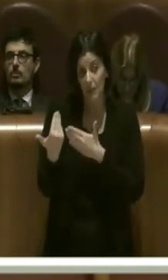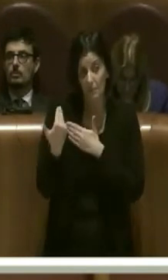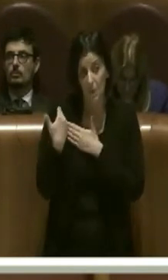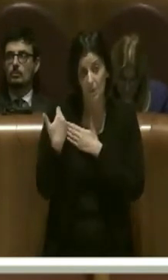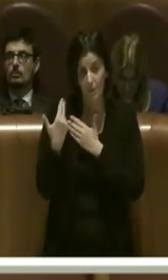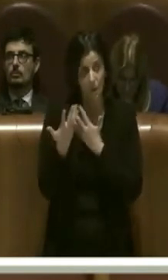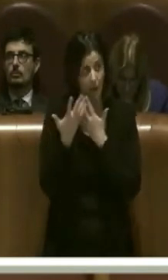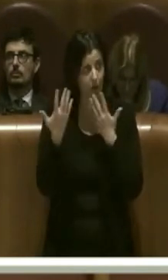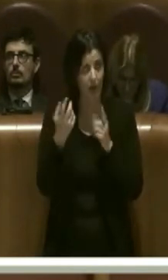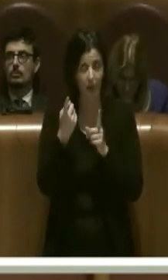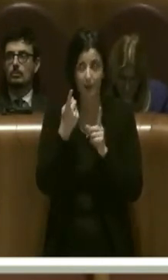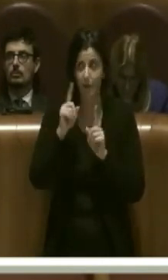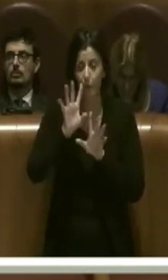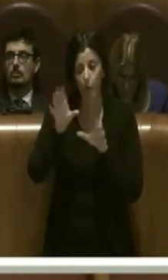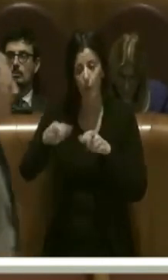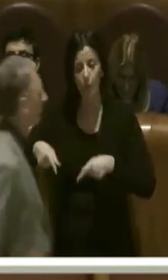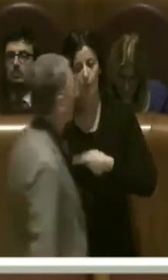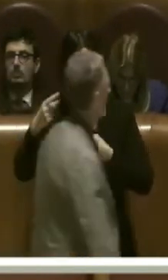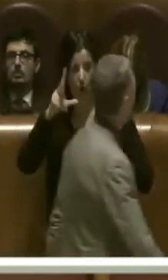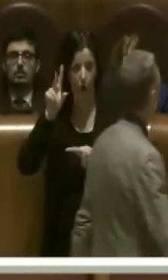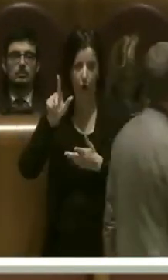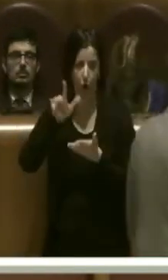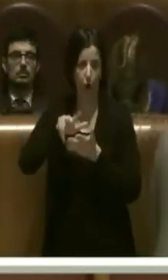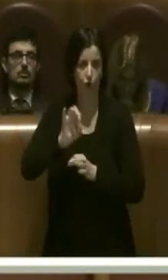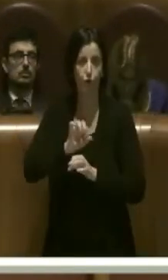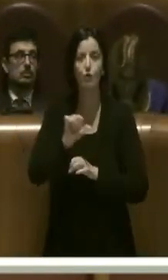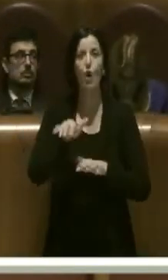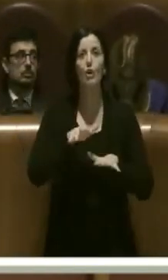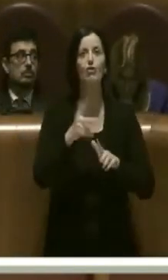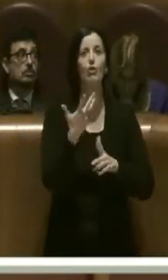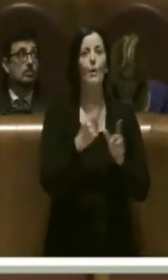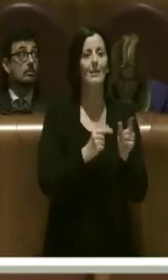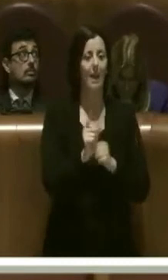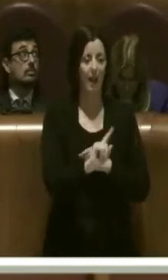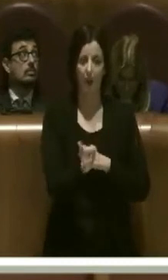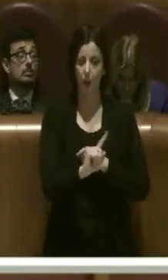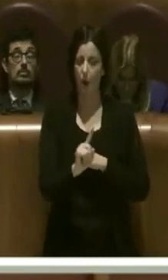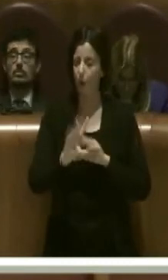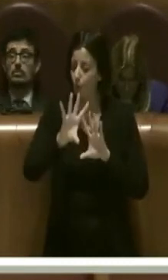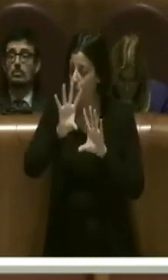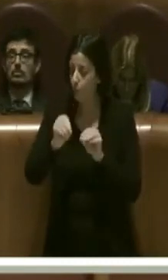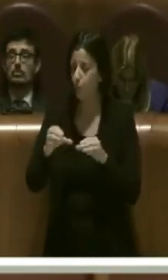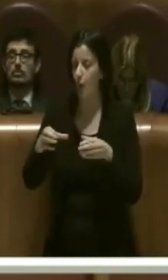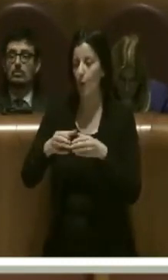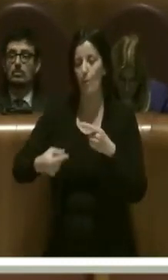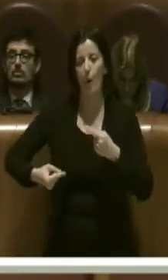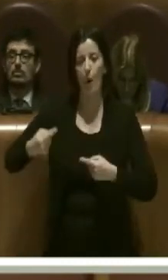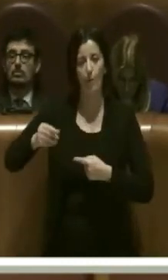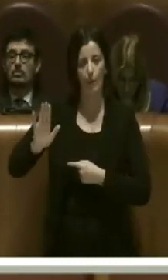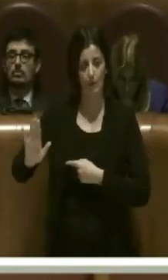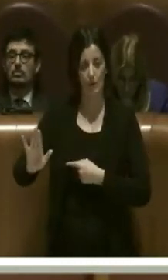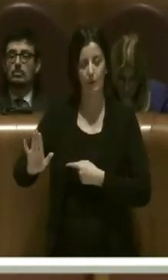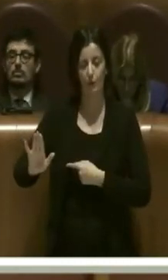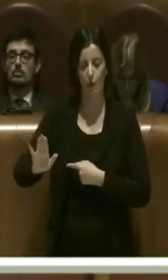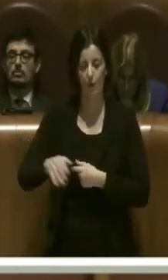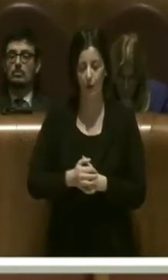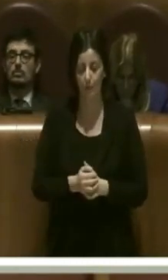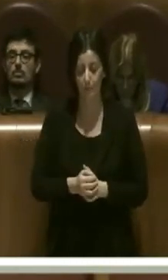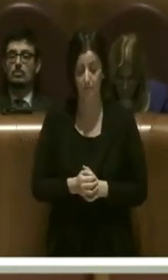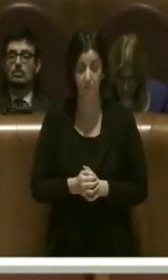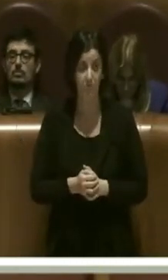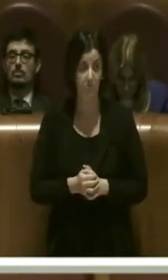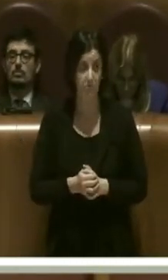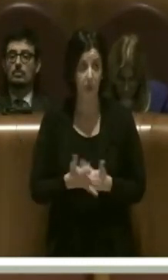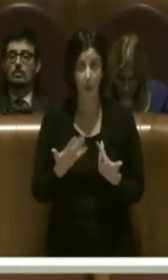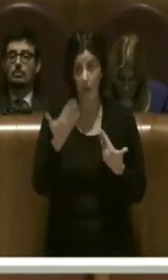a tutta l'opposizione, non solo al Movimento 5 Stelle. Detto questo, io credo che bisogna fare